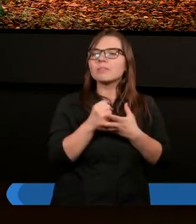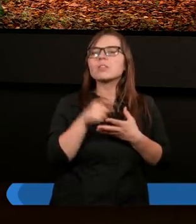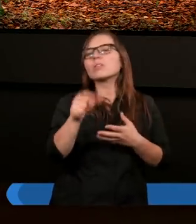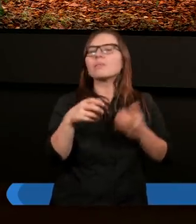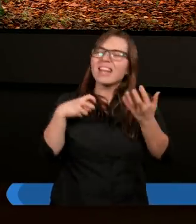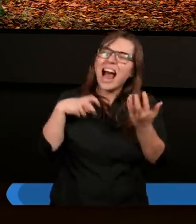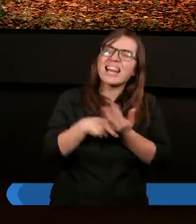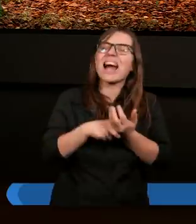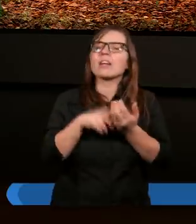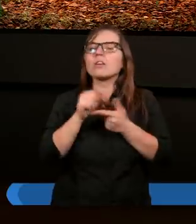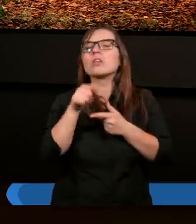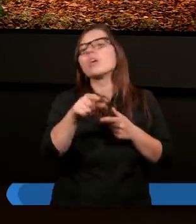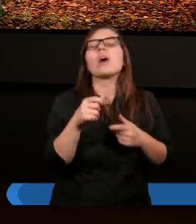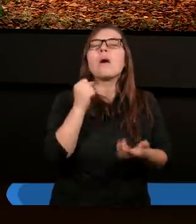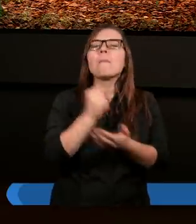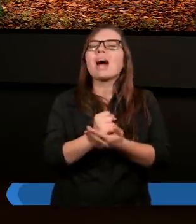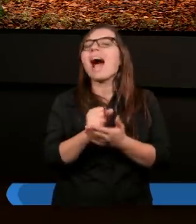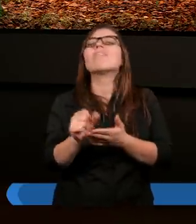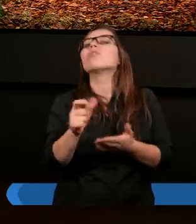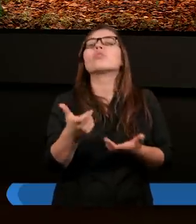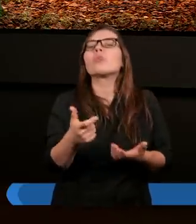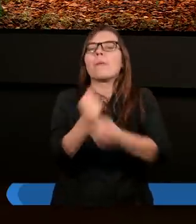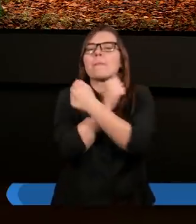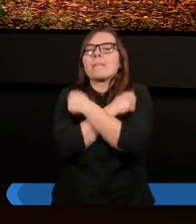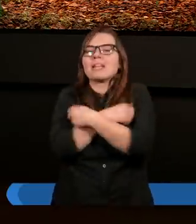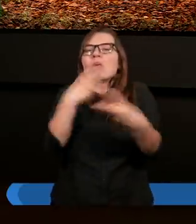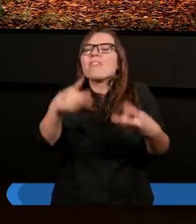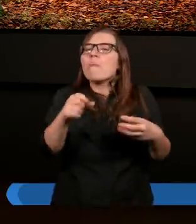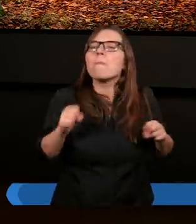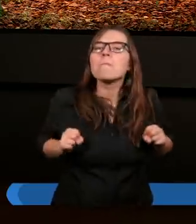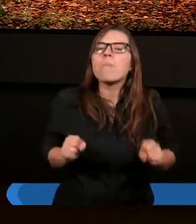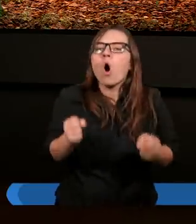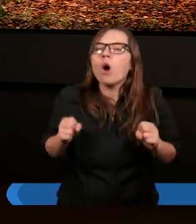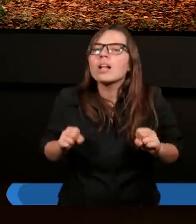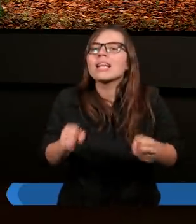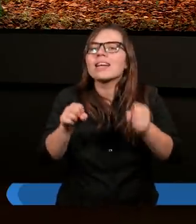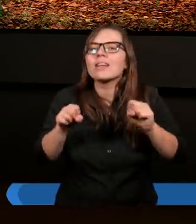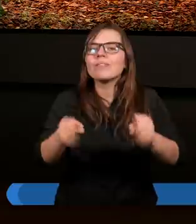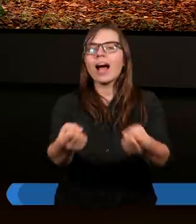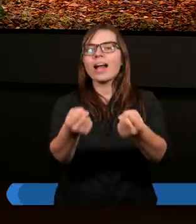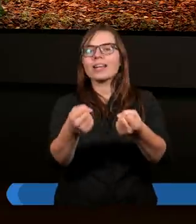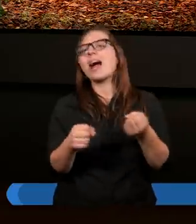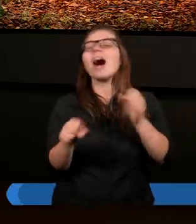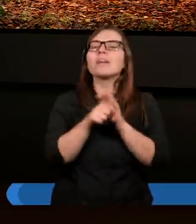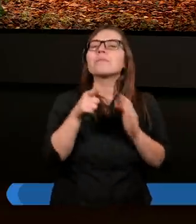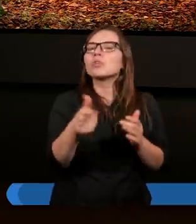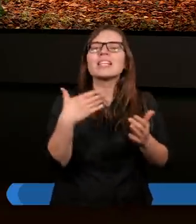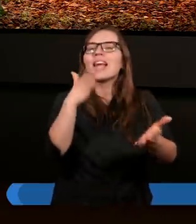istotą prawa jest miłość. A więc motywacja, nie tylko